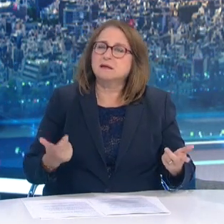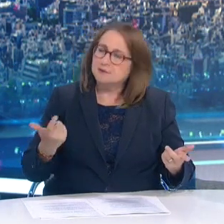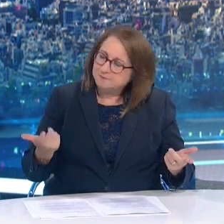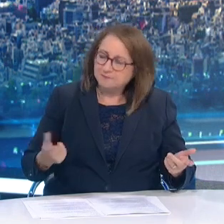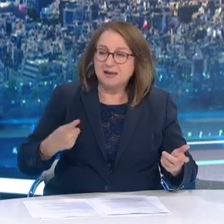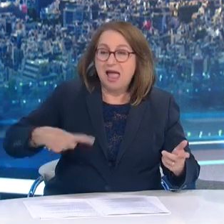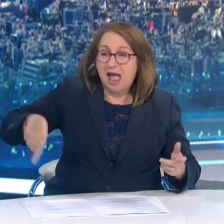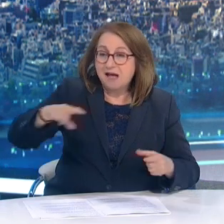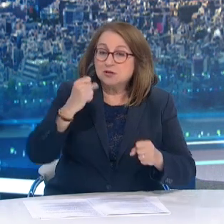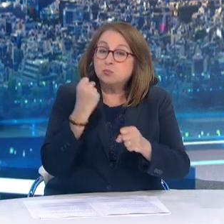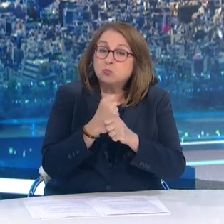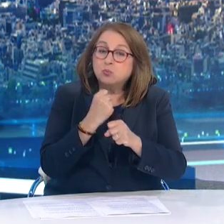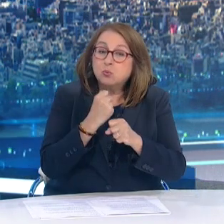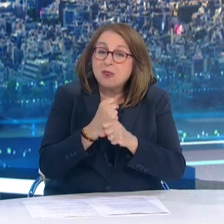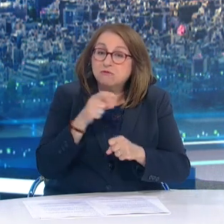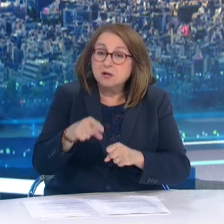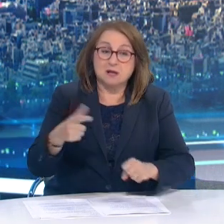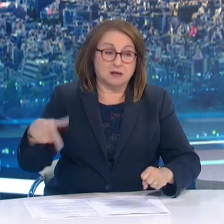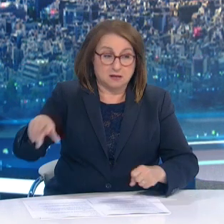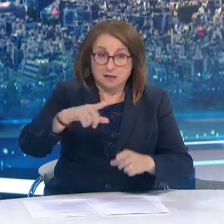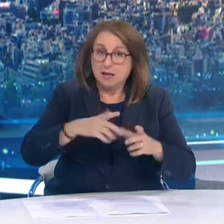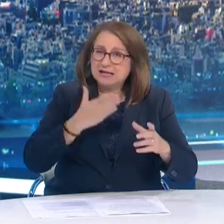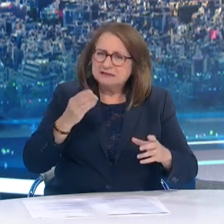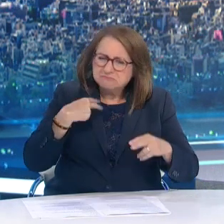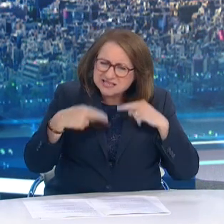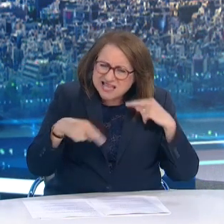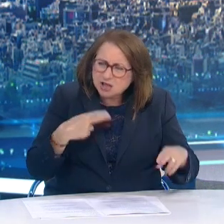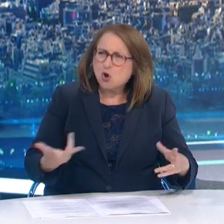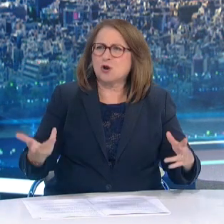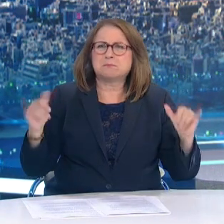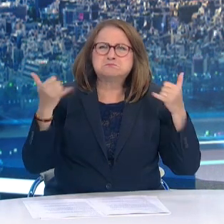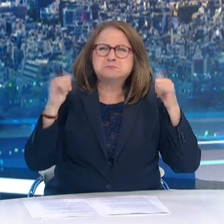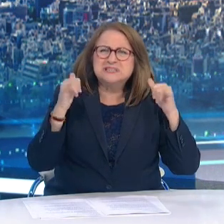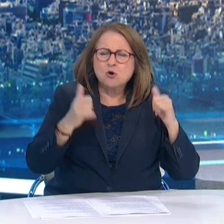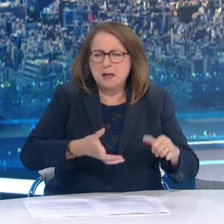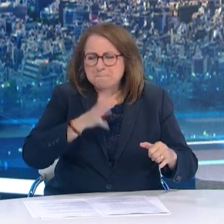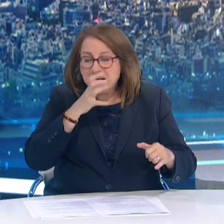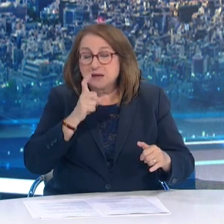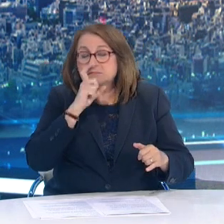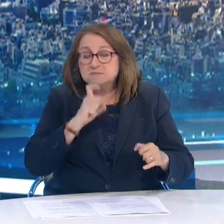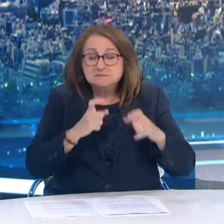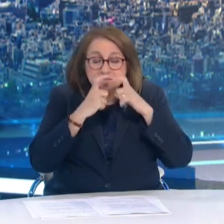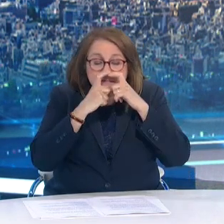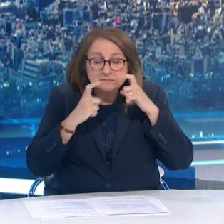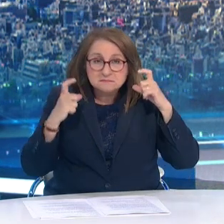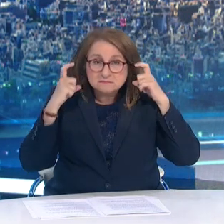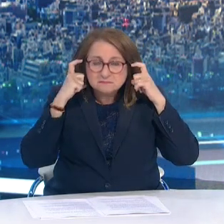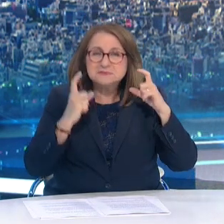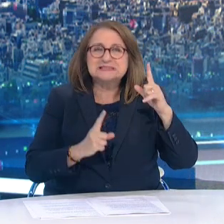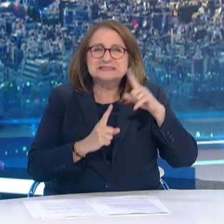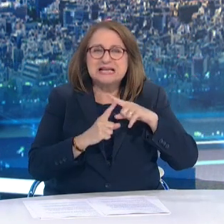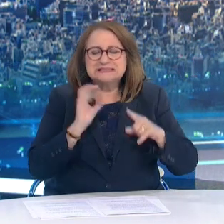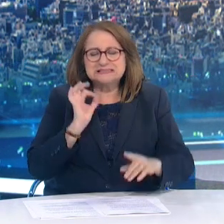ψυχαγωγίας πρέπει να φορούν υποχρεωτικά μάσκα και γάντια και να υποβάλλονται σε τεστ Ωστόσο το κριτήριο που διαφοροποιεί τους